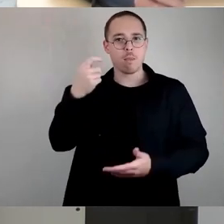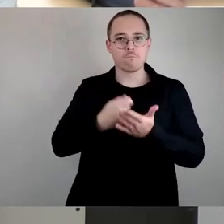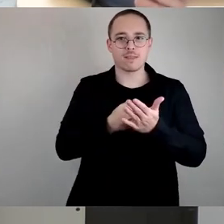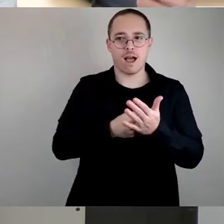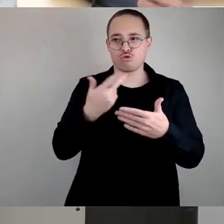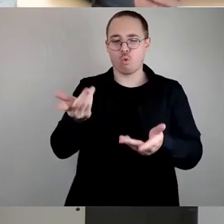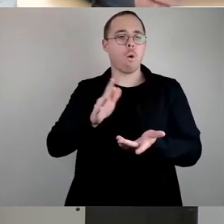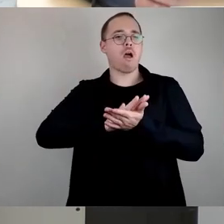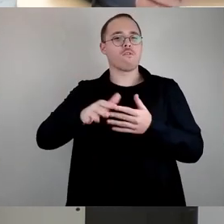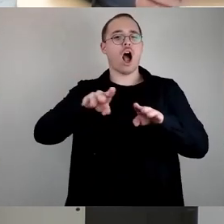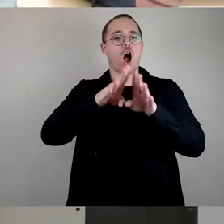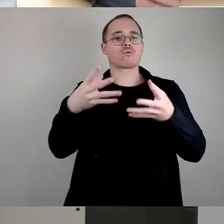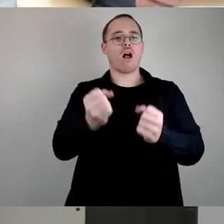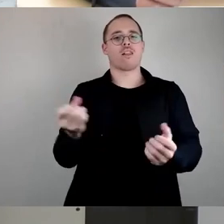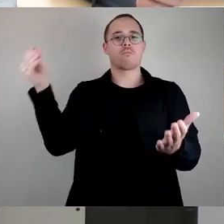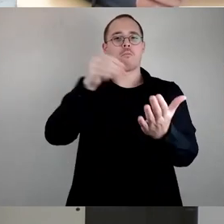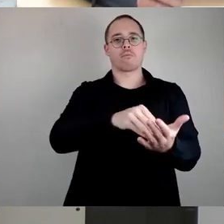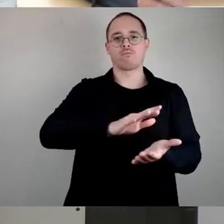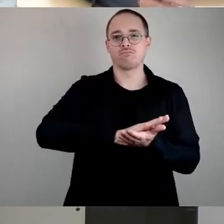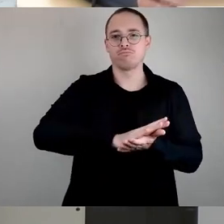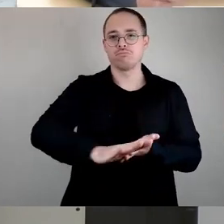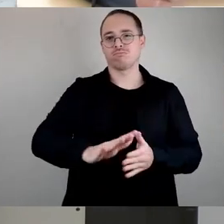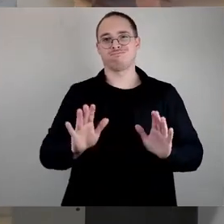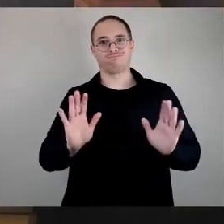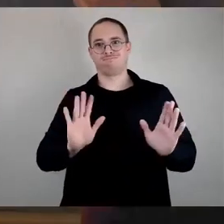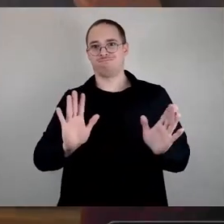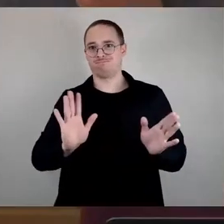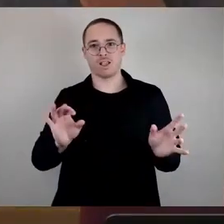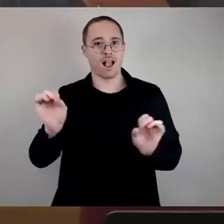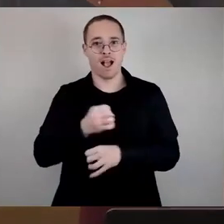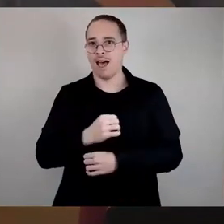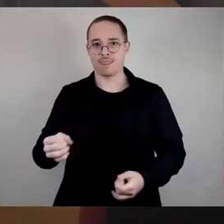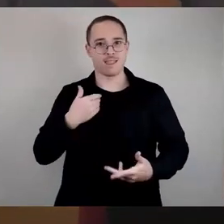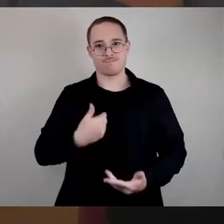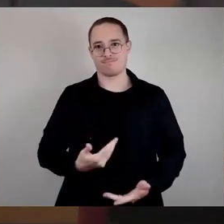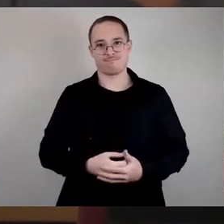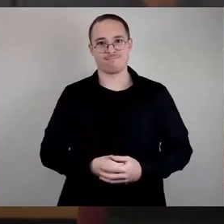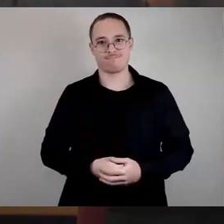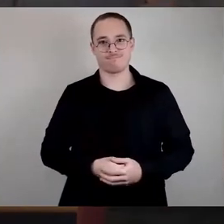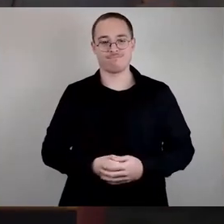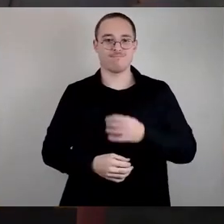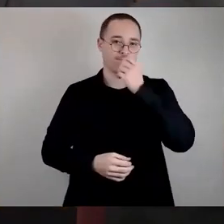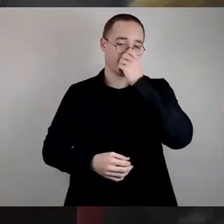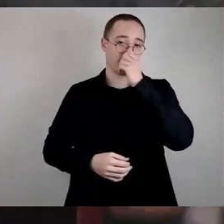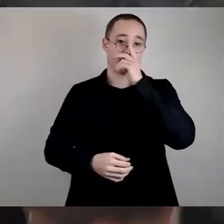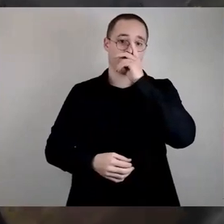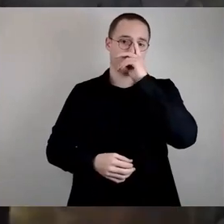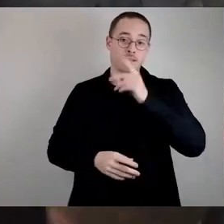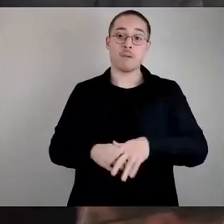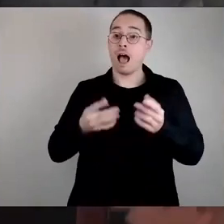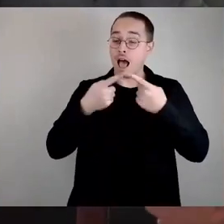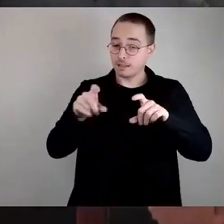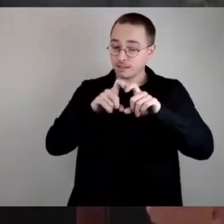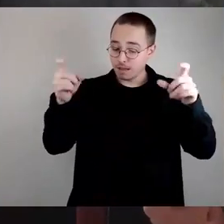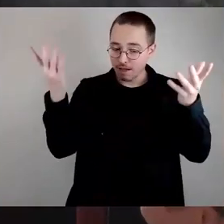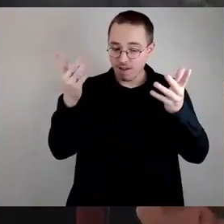von unserer Seite auf keinen Fall tragbar. Anders liegt der Fall bei dem Förderhort. Aufgrund des geringen Betreuungsschlusses und der geringen